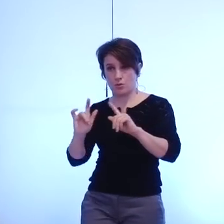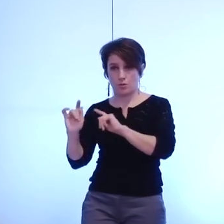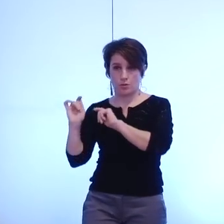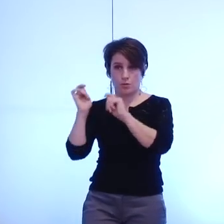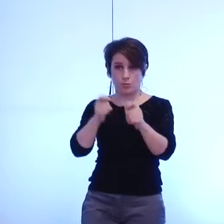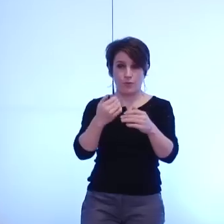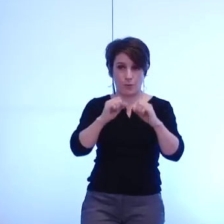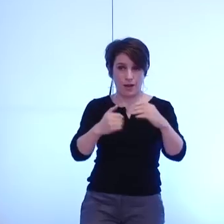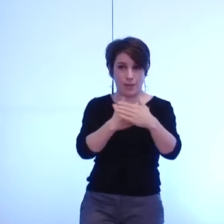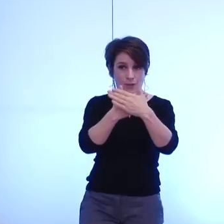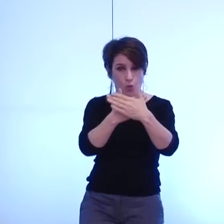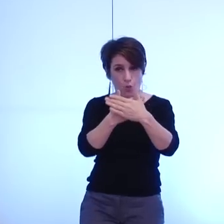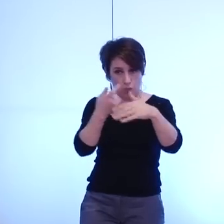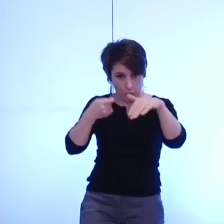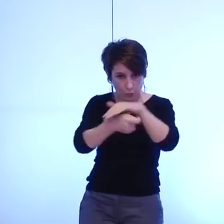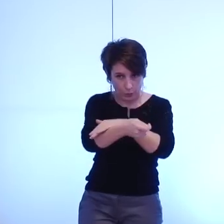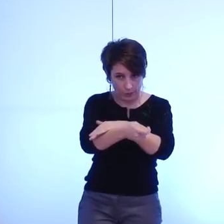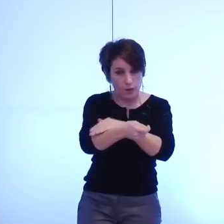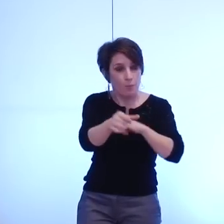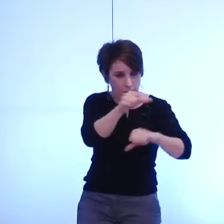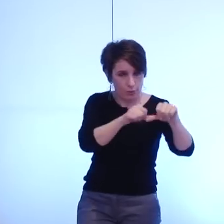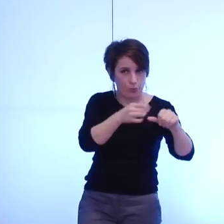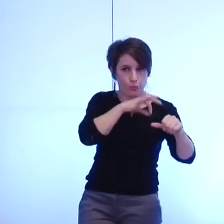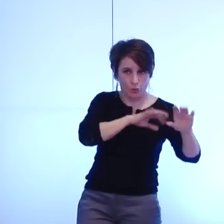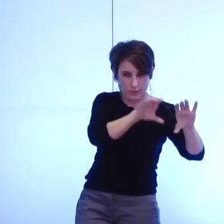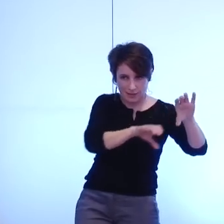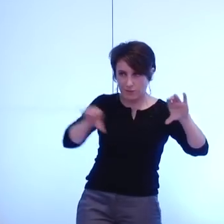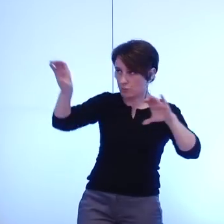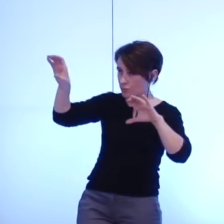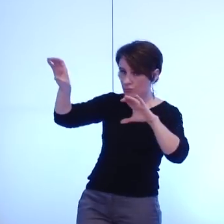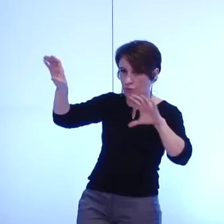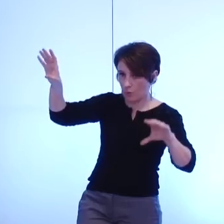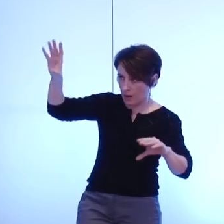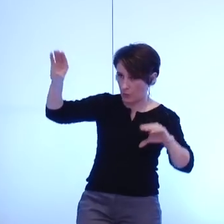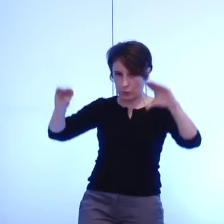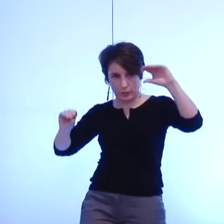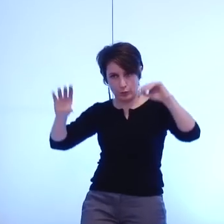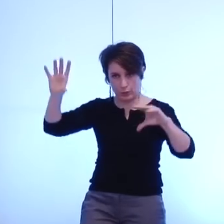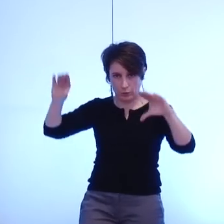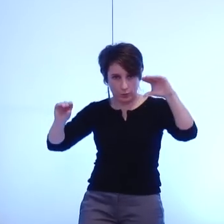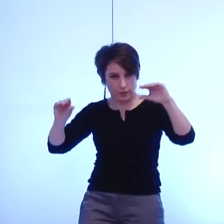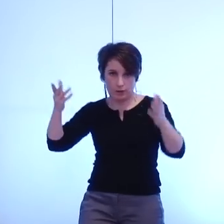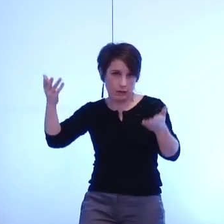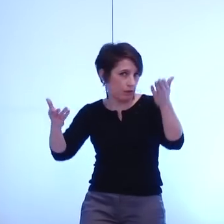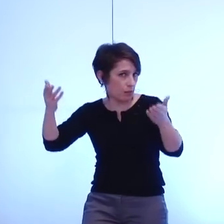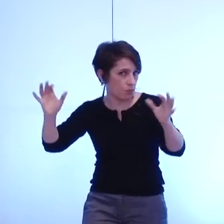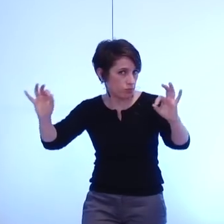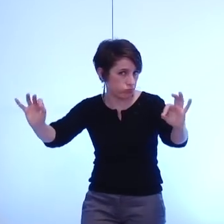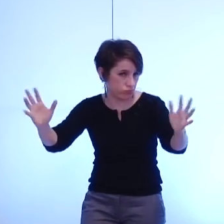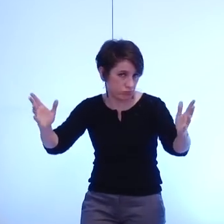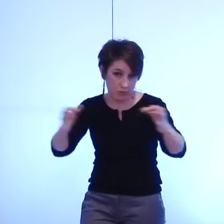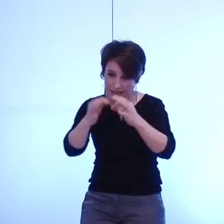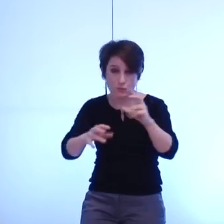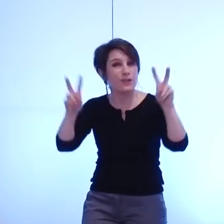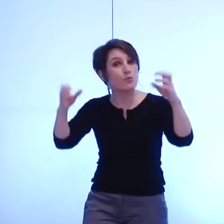de l'équivalent de la charge que les communes auront transférée à la métropole donc c'est par ce biais-là que sera réalisée la neutralité